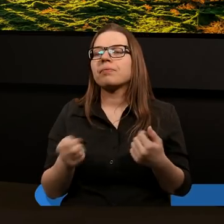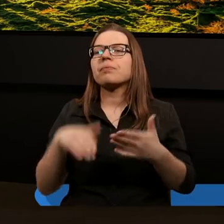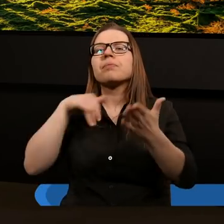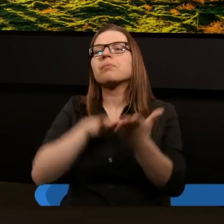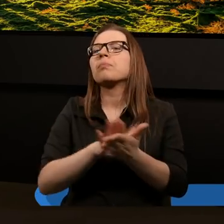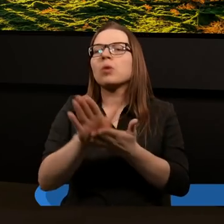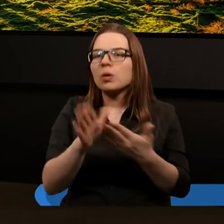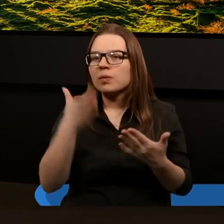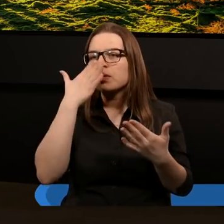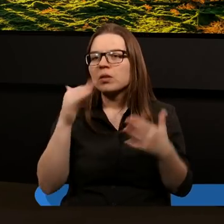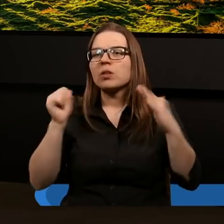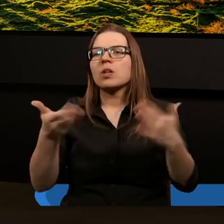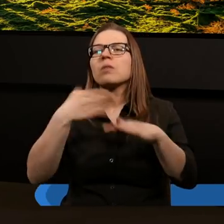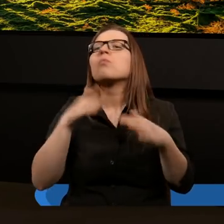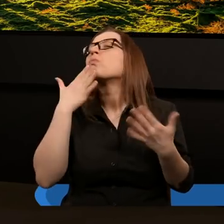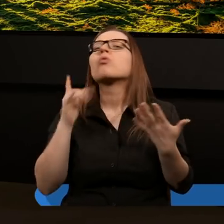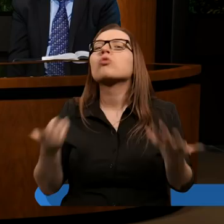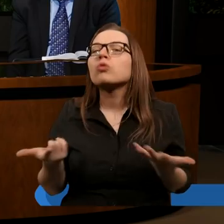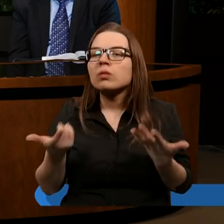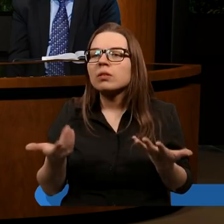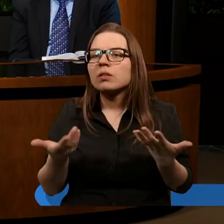początku szóstego rozdziału co widzimy?